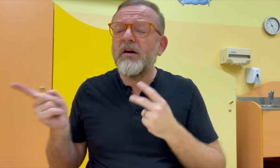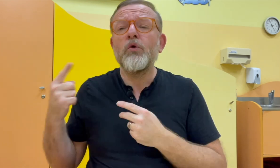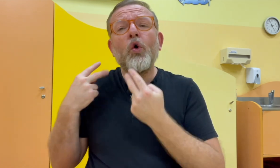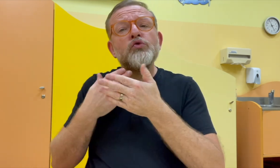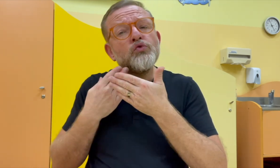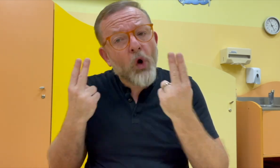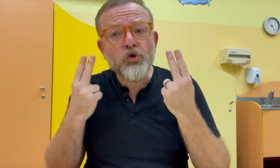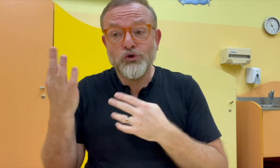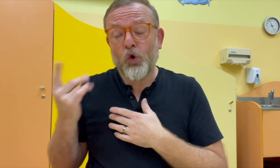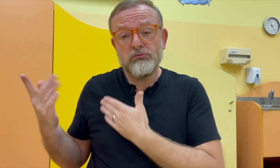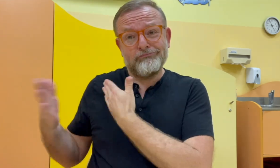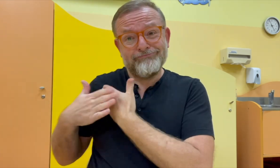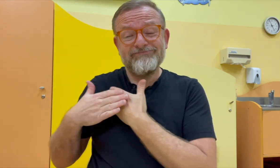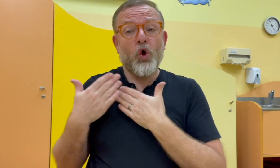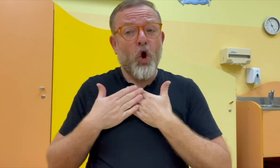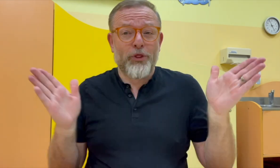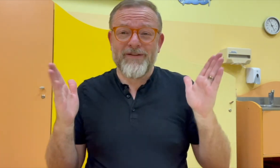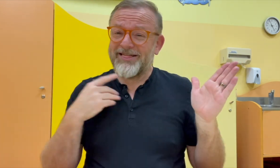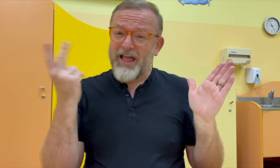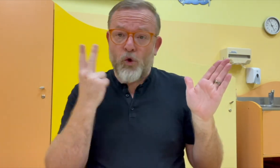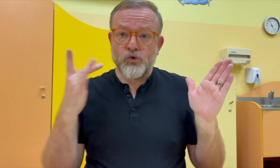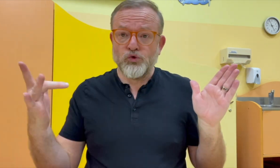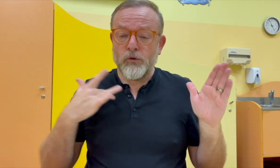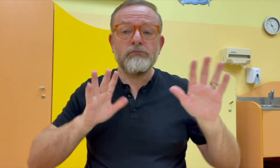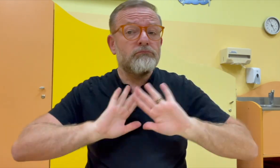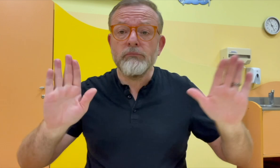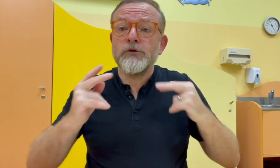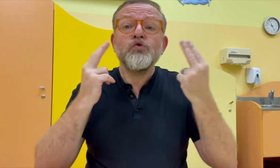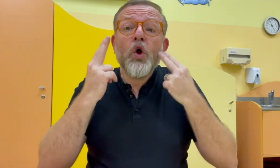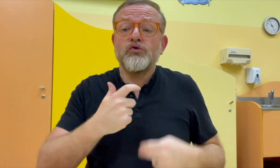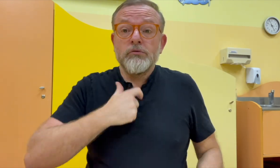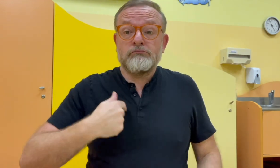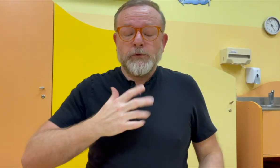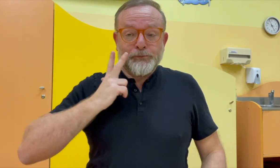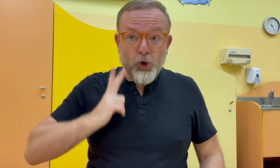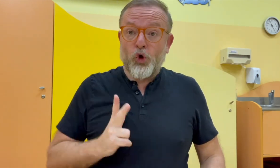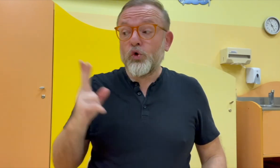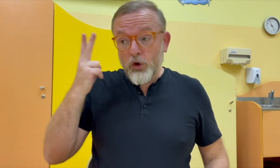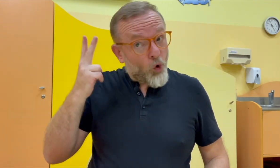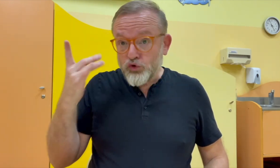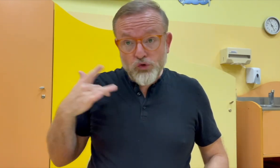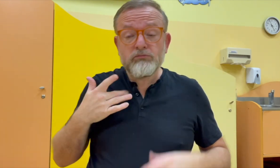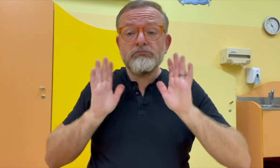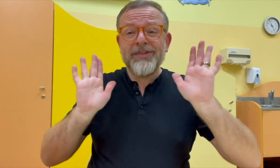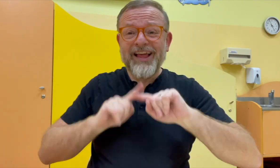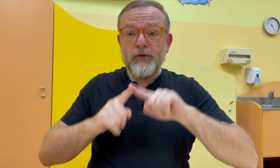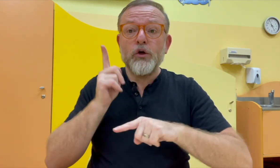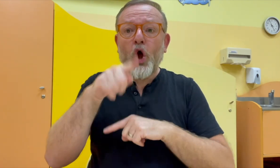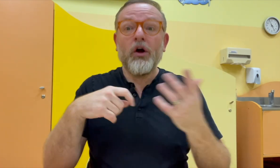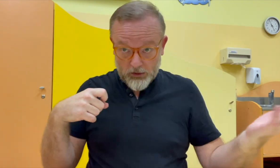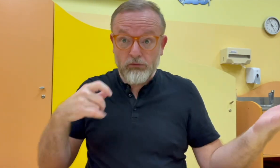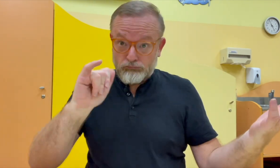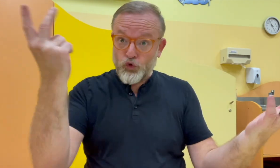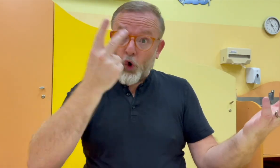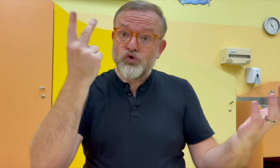otevřenost. To je strašně důležité. Otevřeně si říct, já vám nerozumím. A nerozumíte a